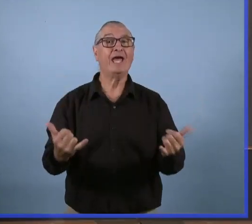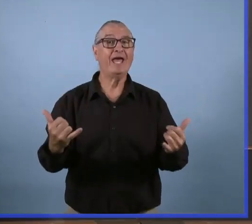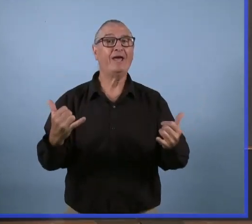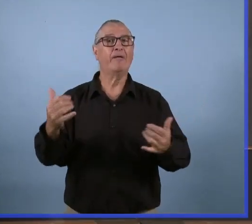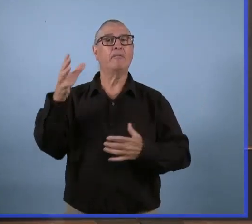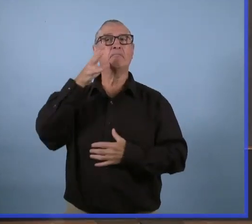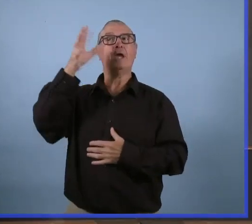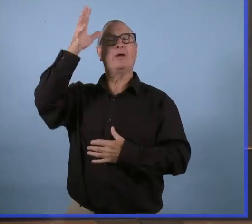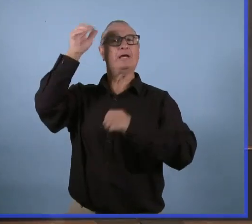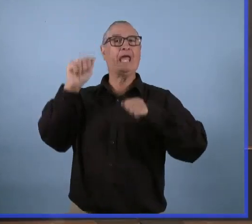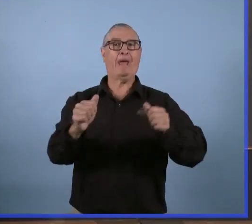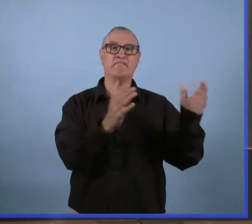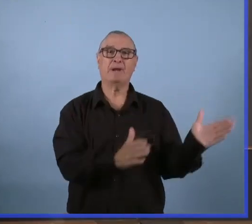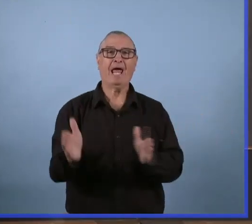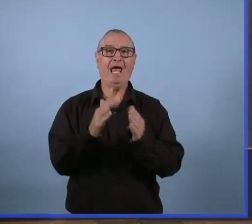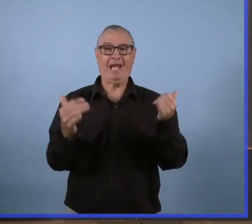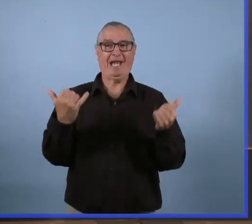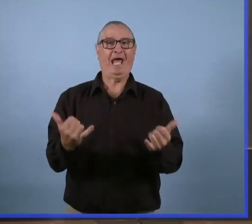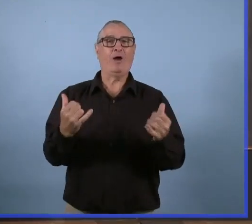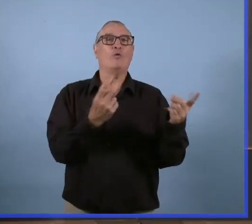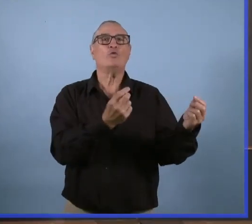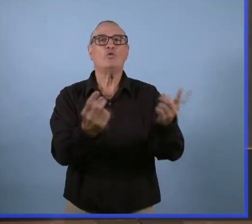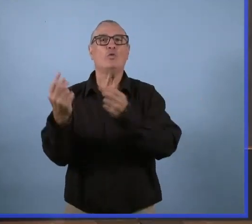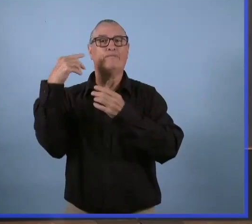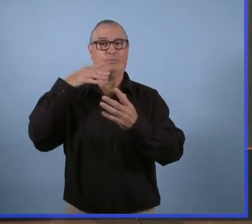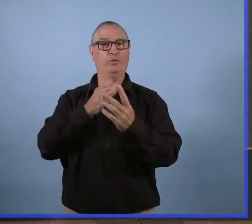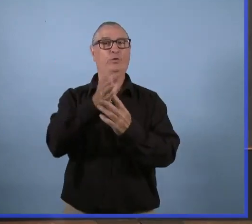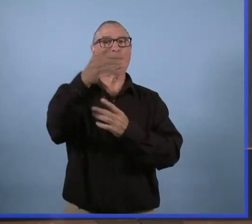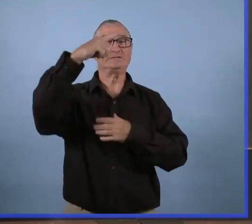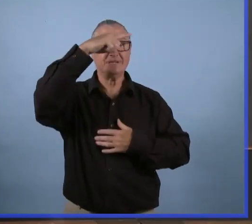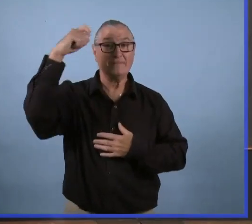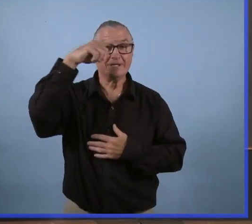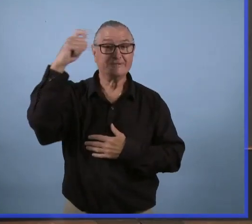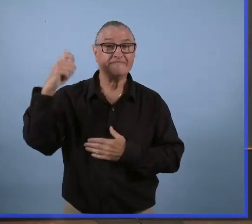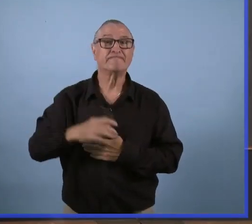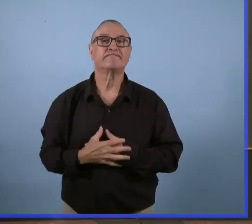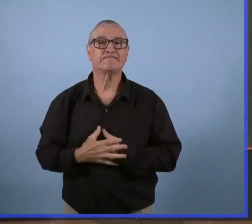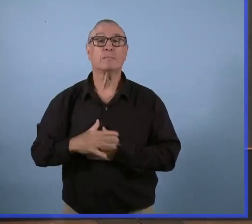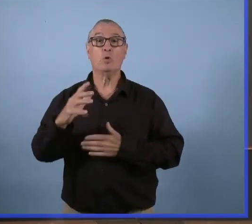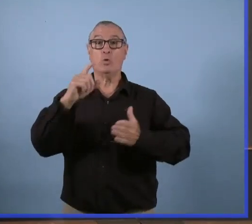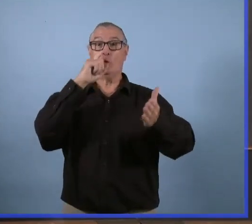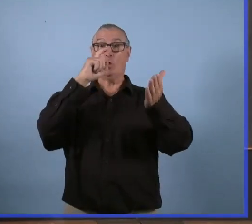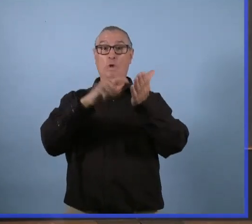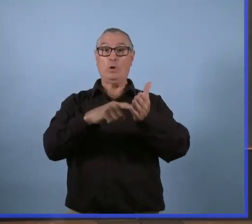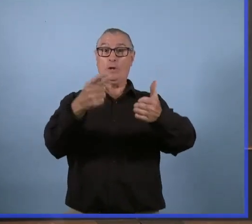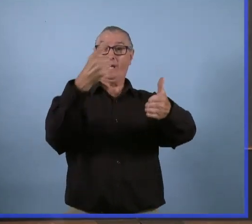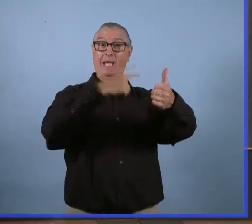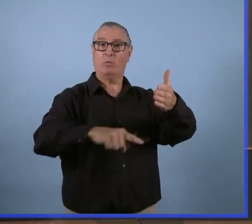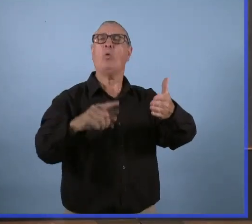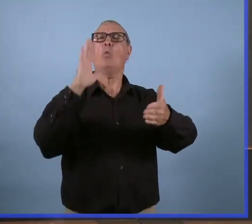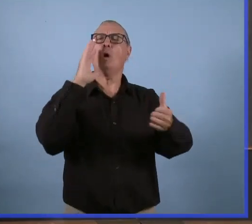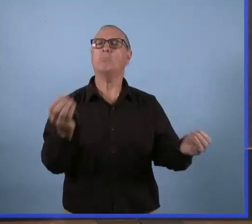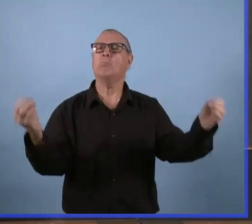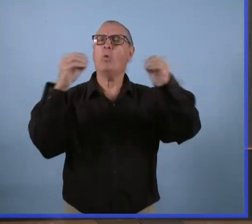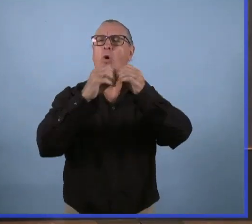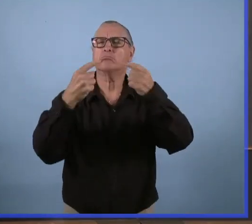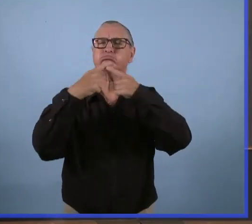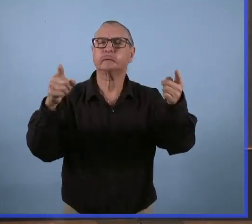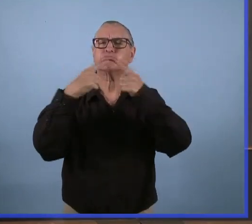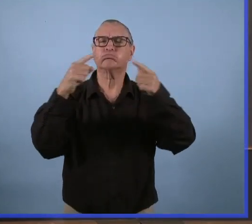Plus de détails seront à venir la semaine prochaine avec la finalisation des nouveaux ordres de santé publique. Cela permettra